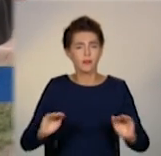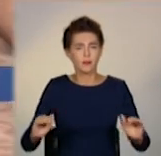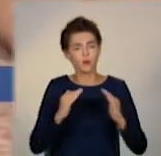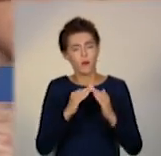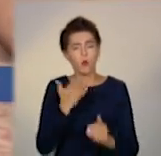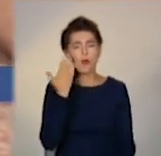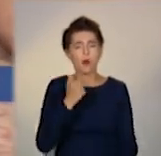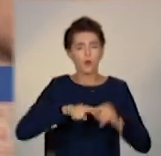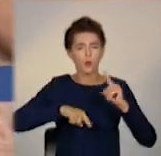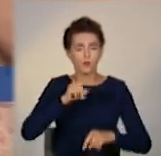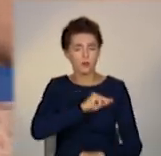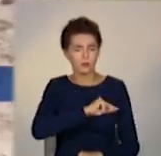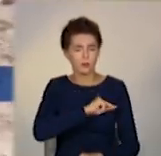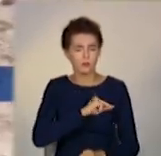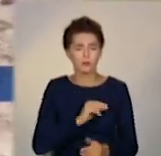батьки працюють?